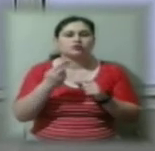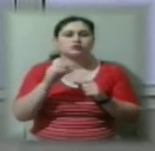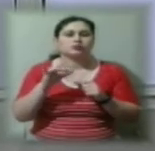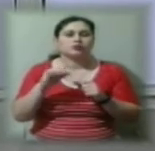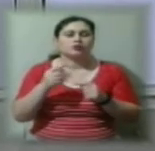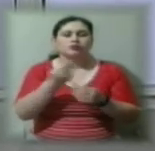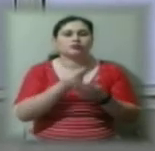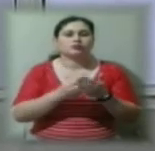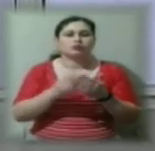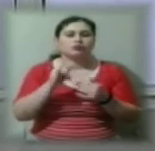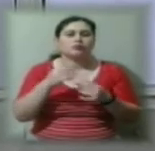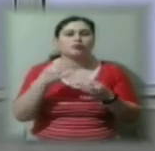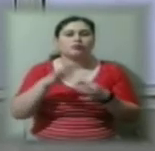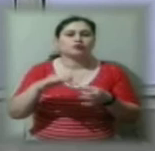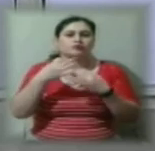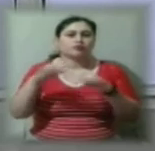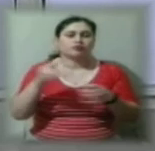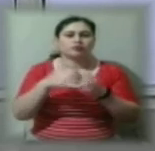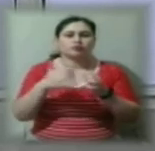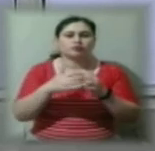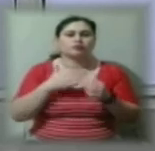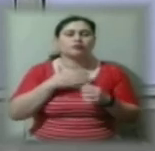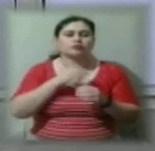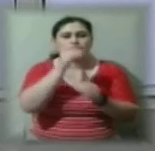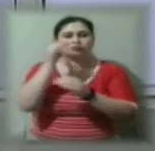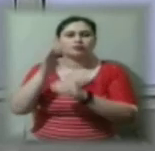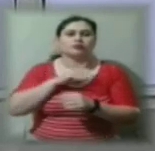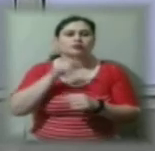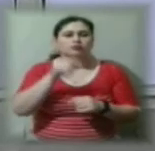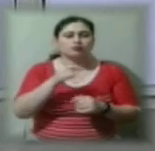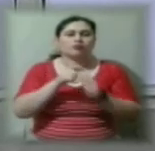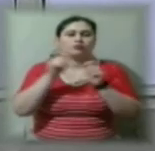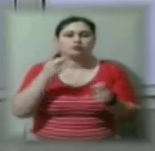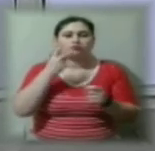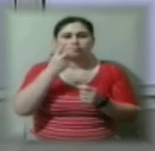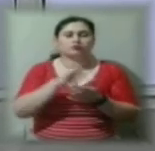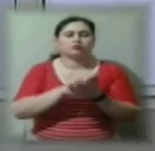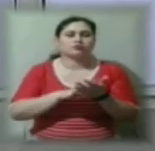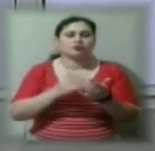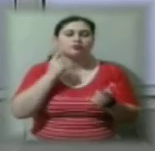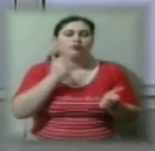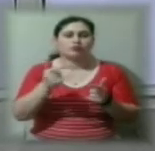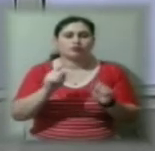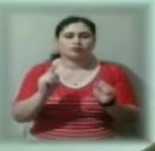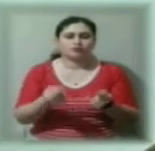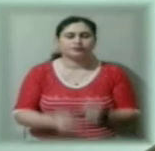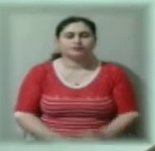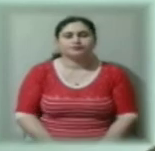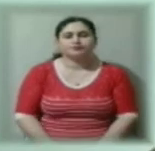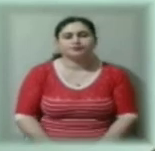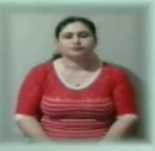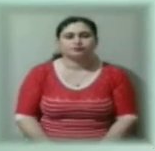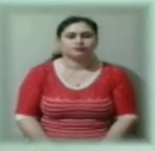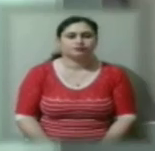Свободи в Херсоні. Наша знімальна груба побувала на відкритті. Зараз репортаж готовиться до ефіру. Про нього коротко. В